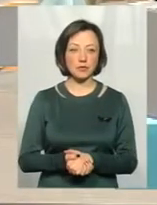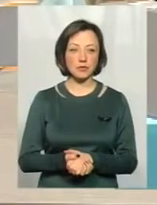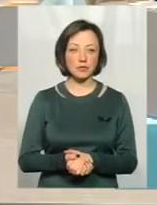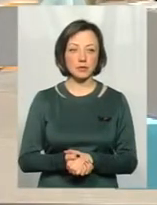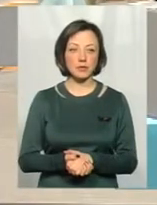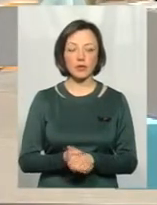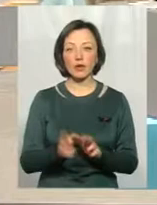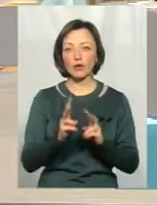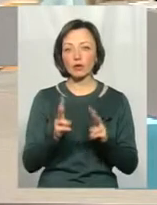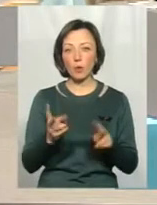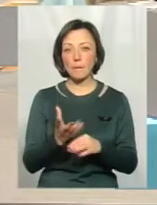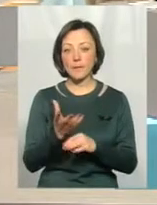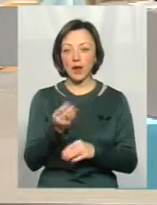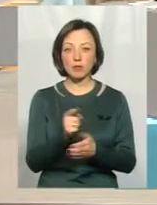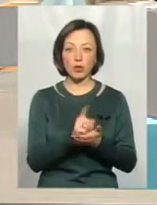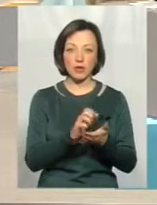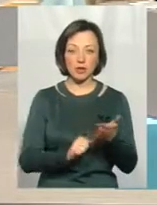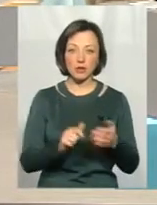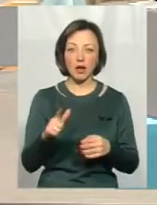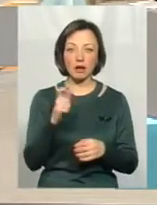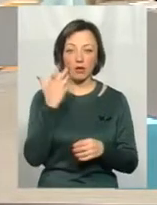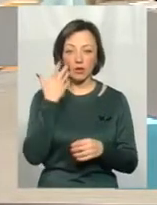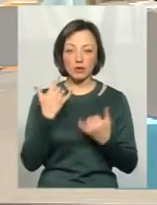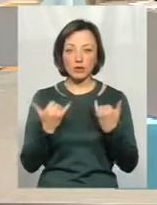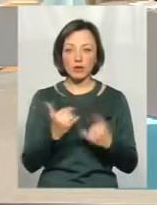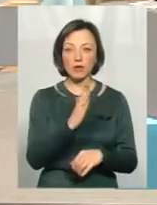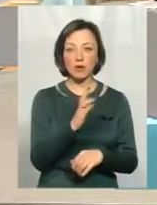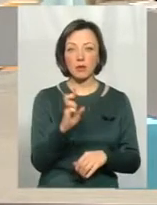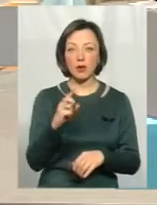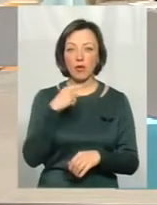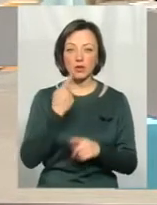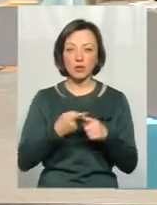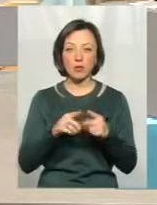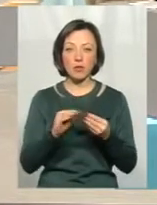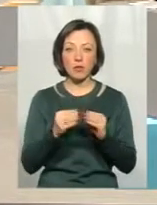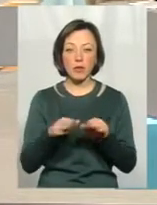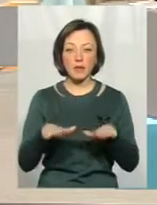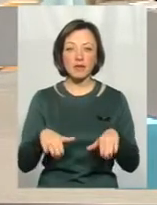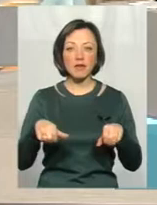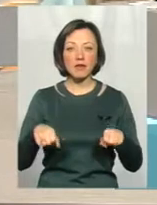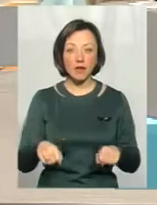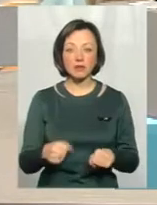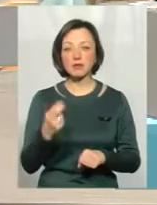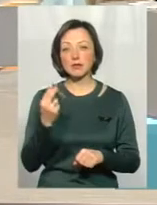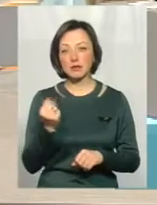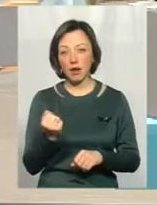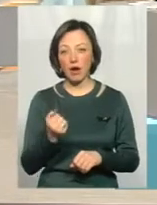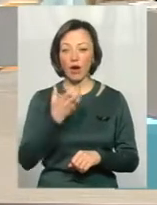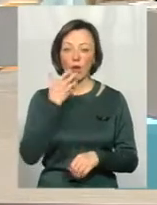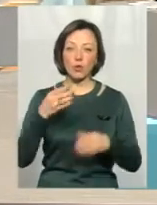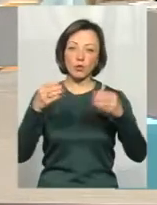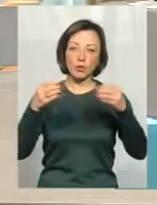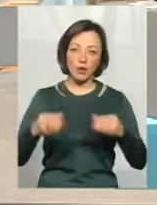платить податки і за газ. І коли сьогодні Володимир Борисович говорить, що це проблеми місцевої влади, безперечно, утеплення